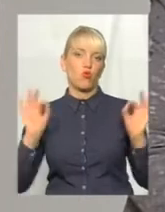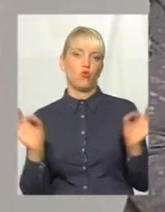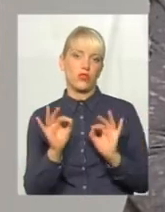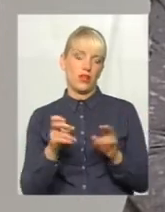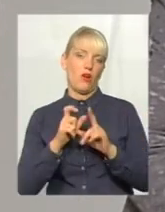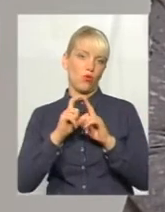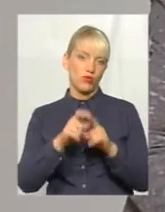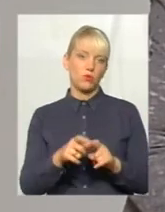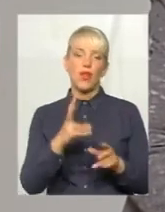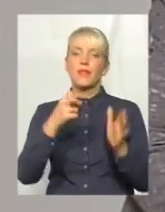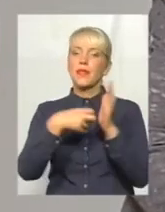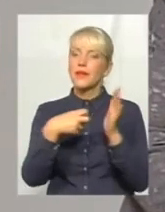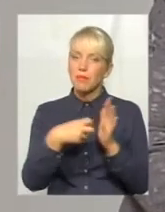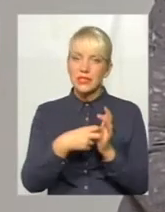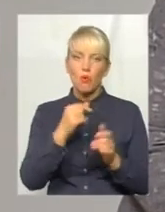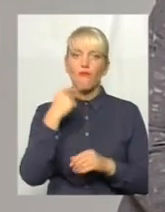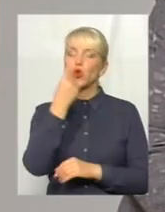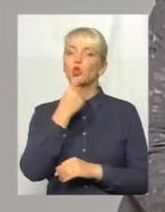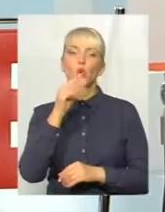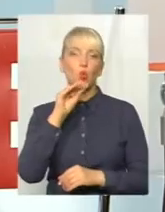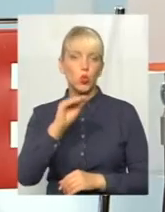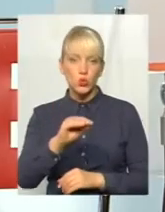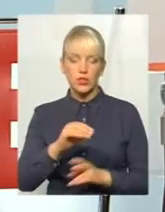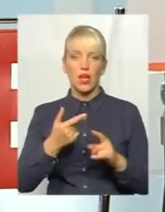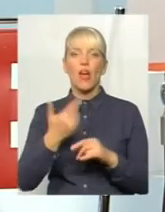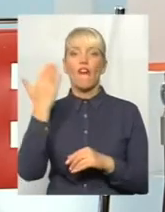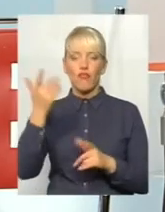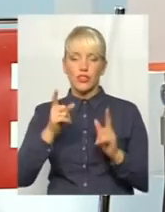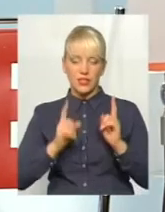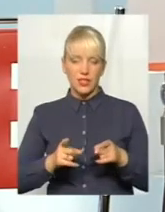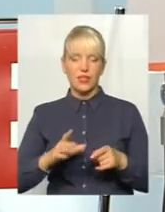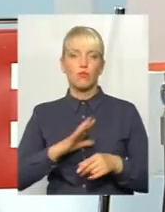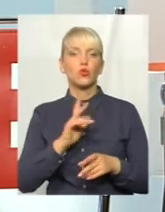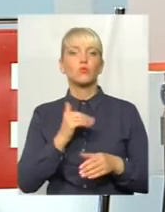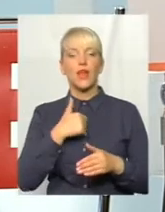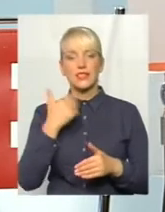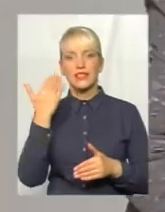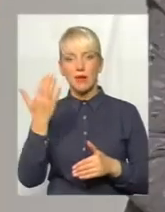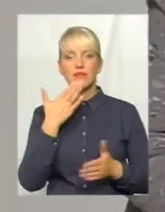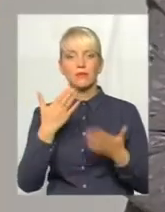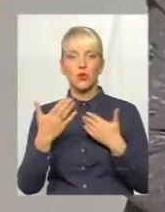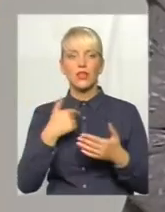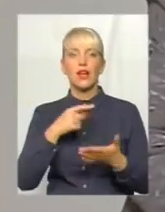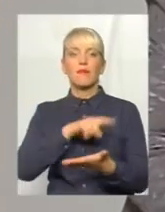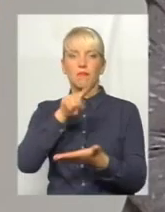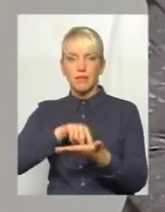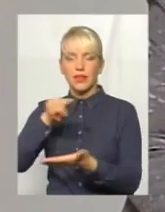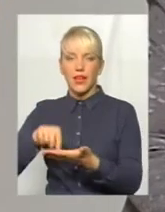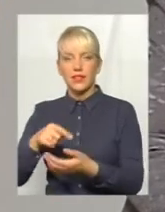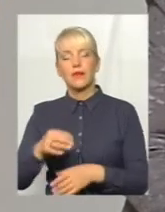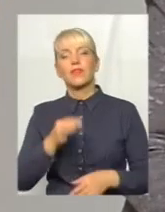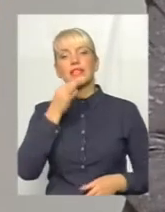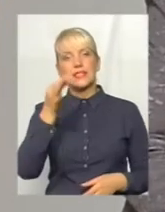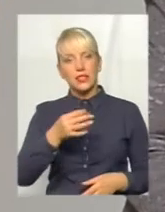письмової, ні усної. Вони не згідні були, щоб я з ними спілкувалася. Я їм давала запитання, скажіть,